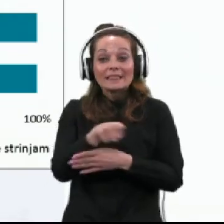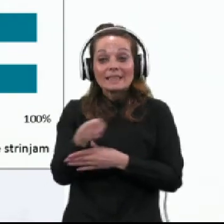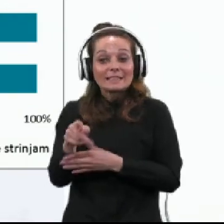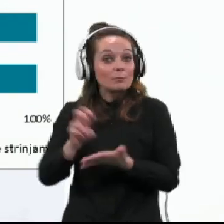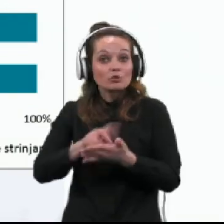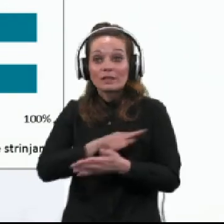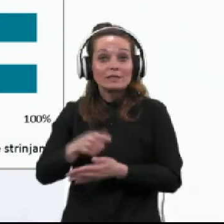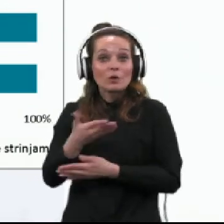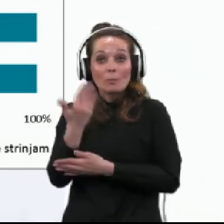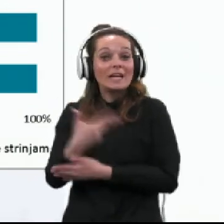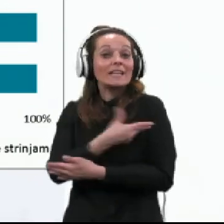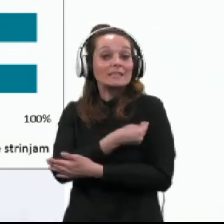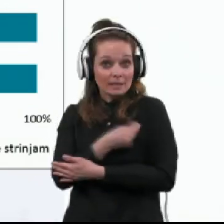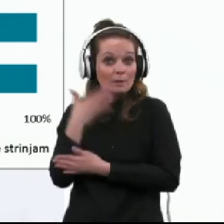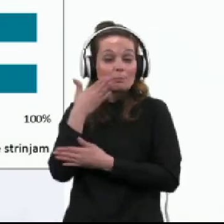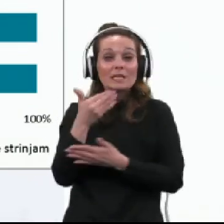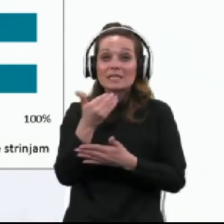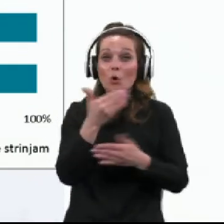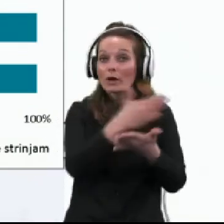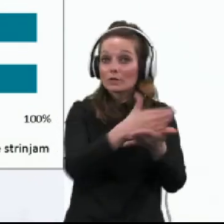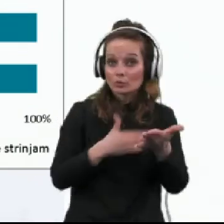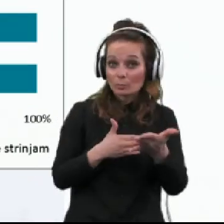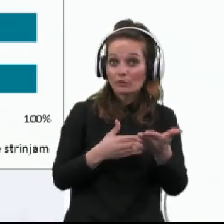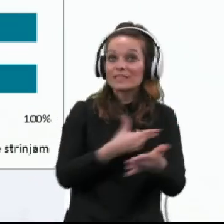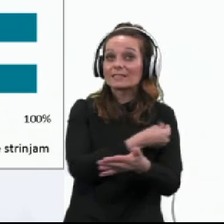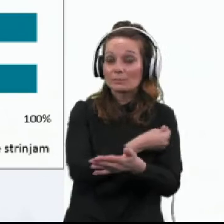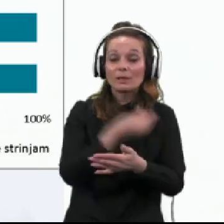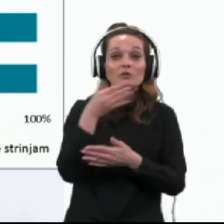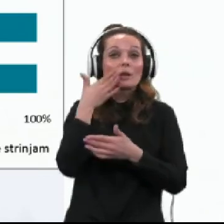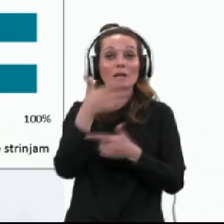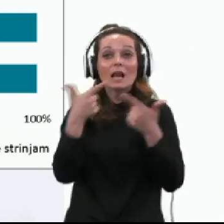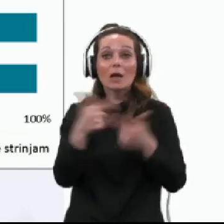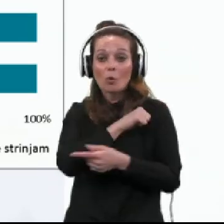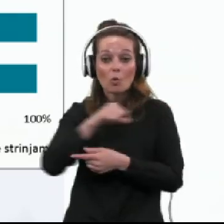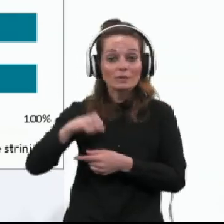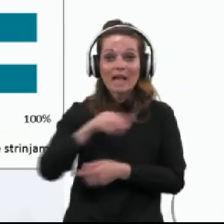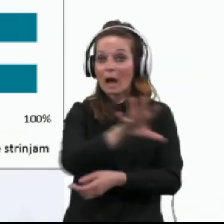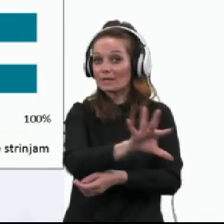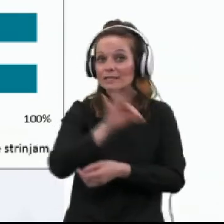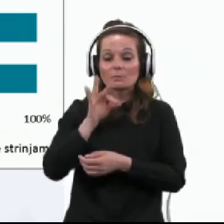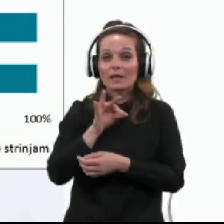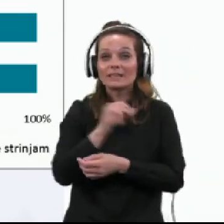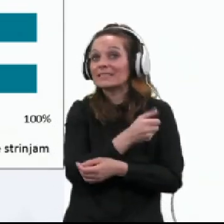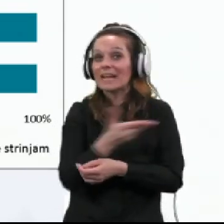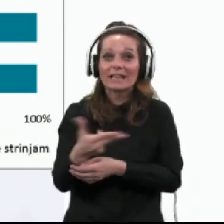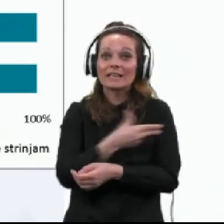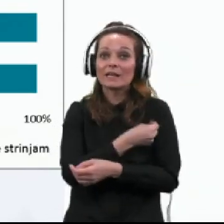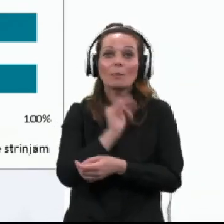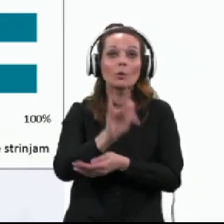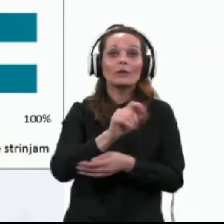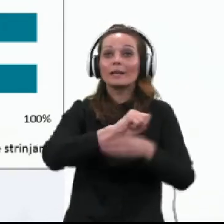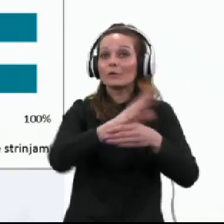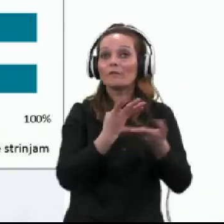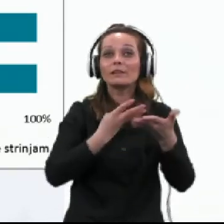še niso bili cepljeni, bi se skoraj polovica cepila, če bi lahko sami izbrali, s katerim cepivom proti COVID